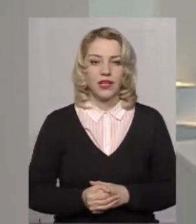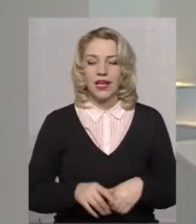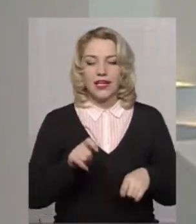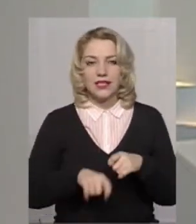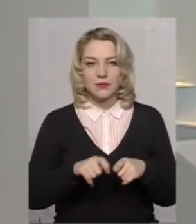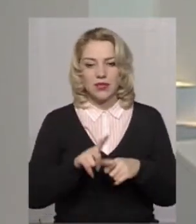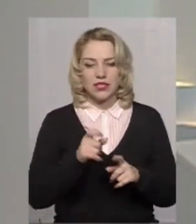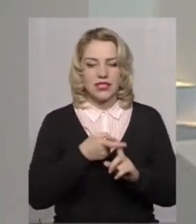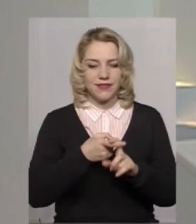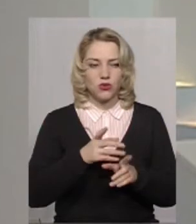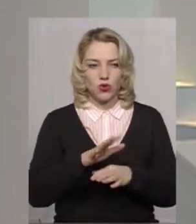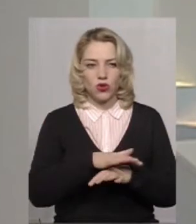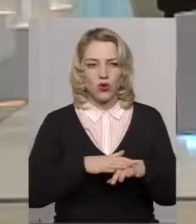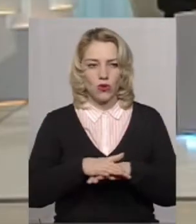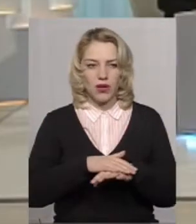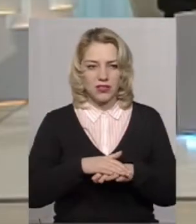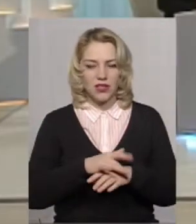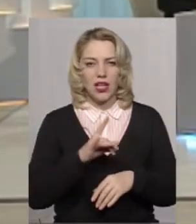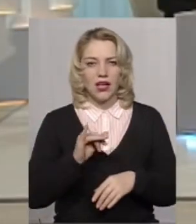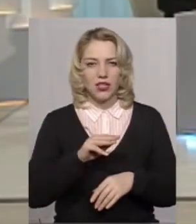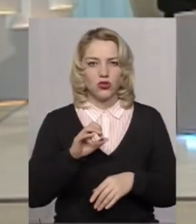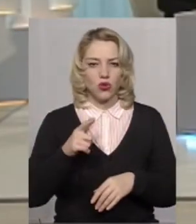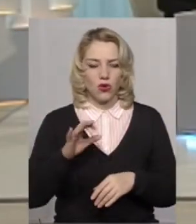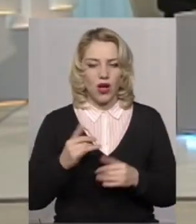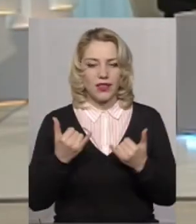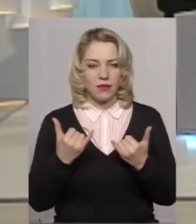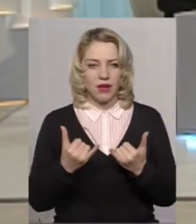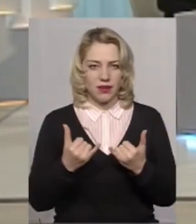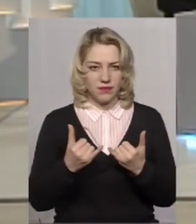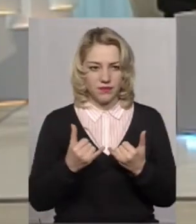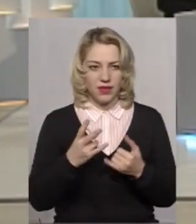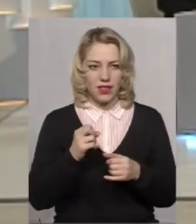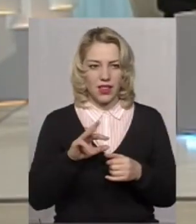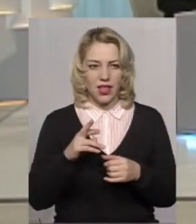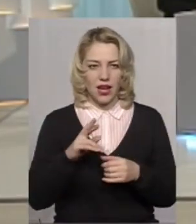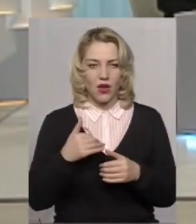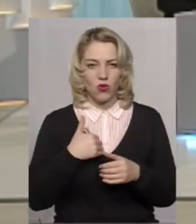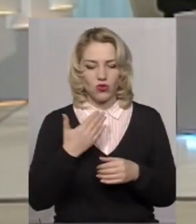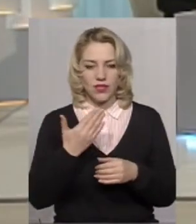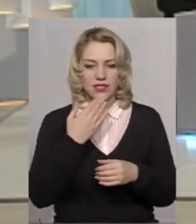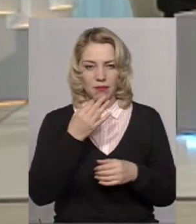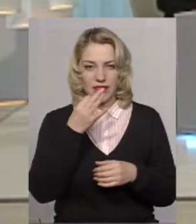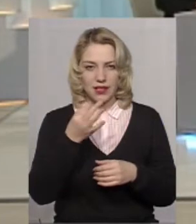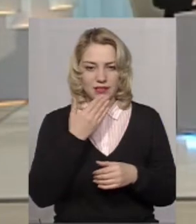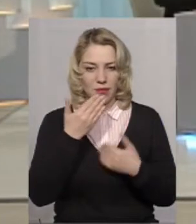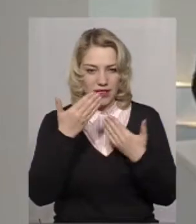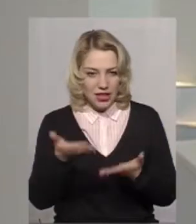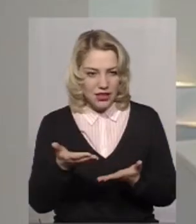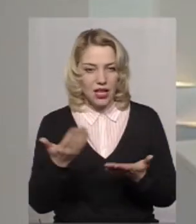інспектора зі зв'язків з громадськістю Максима Рижову, а тепер, пані Наталю, хочу вас запитати, в чому